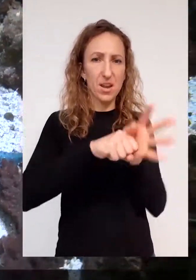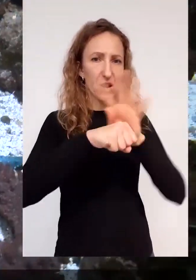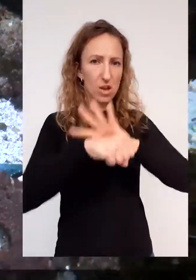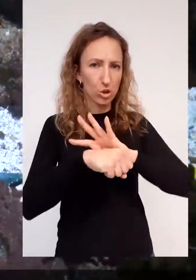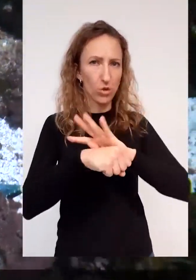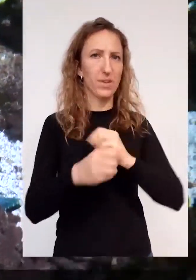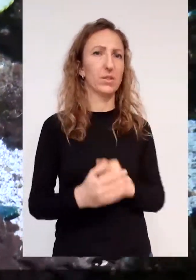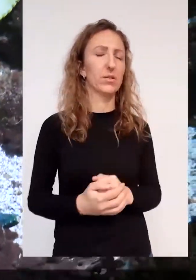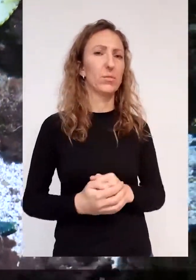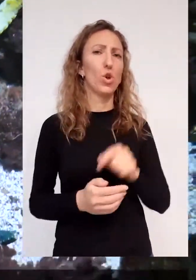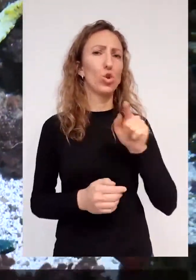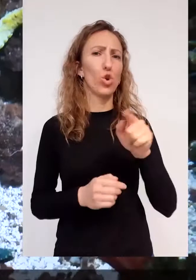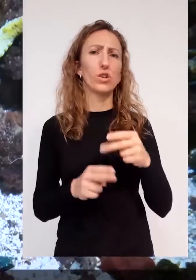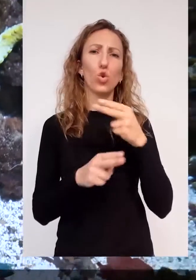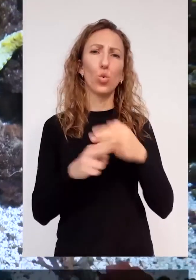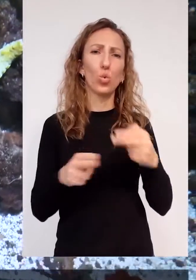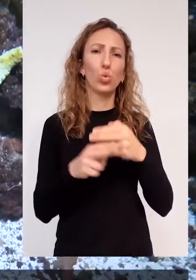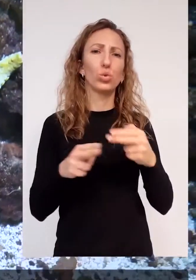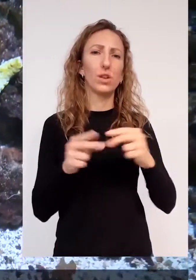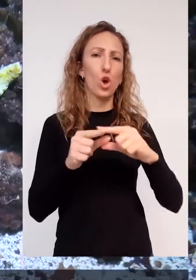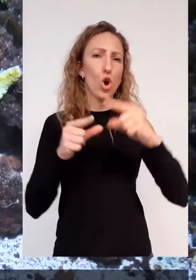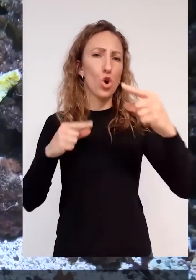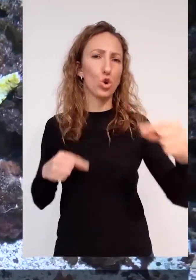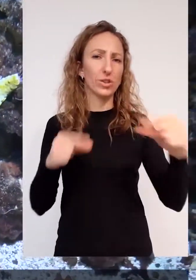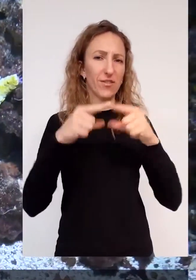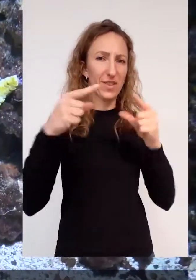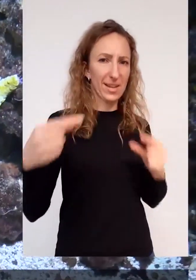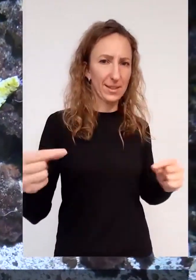Czyli kuzyn rozgwiazdy